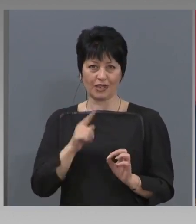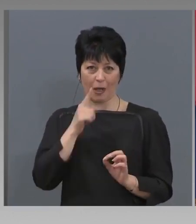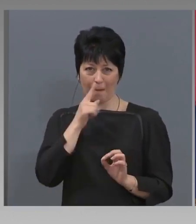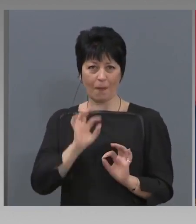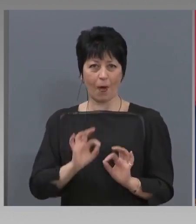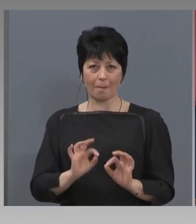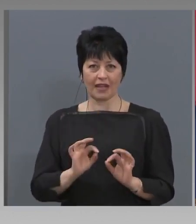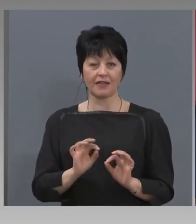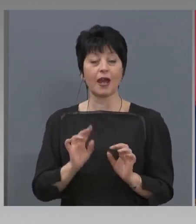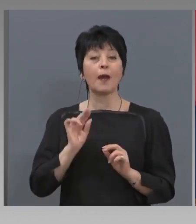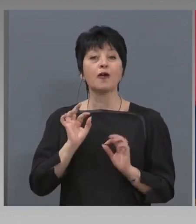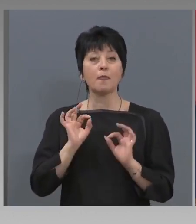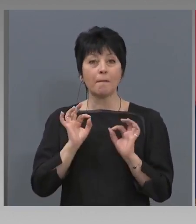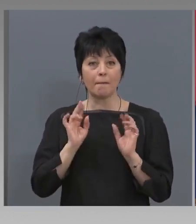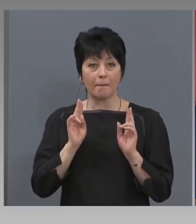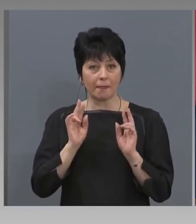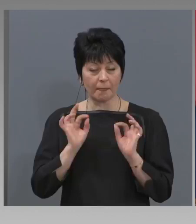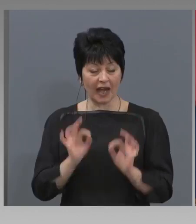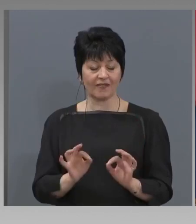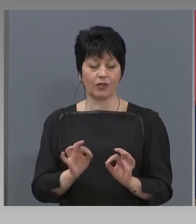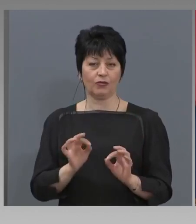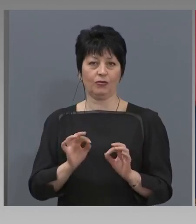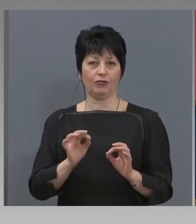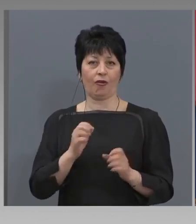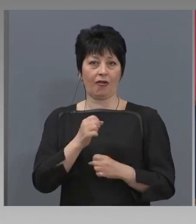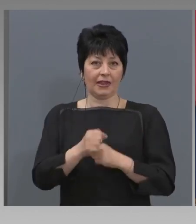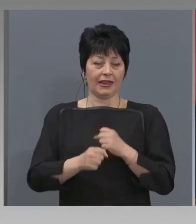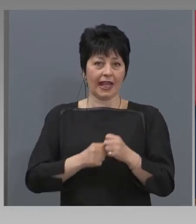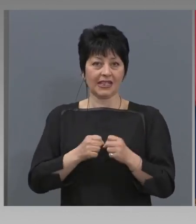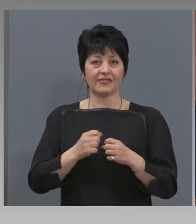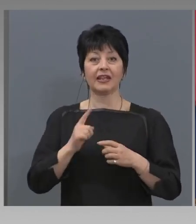Правилно действие, това е дистанцията.